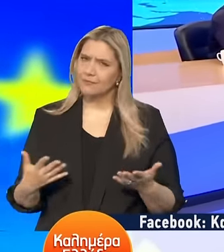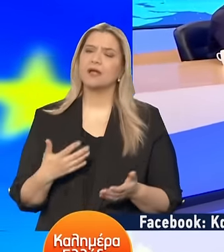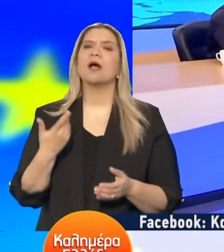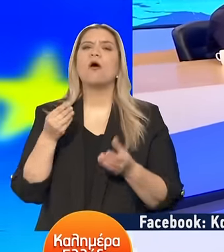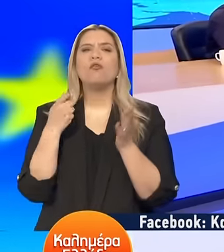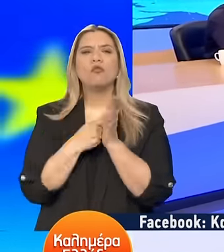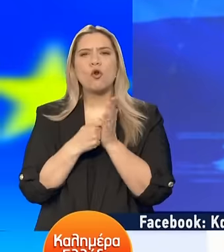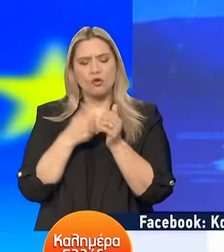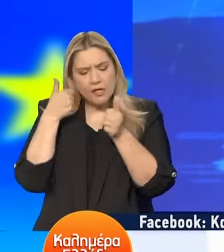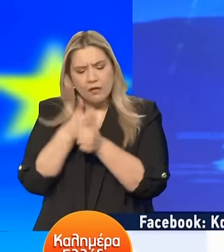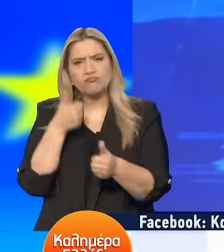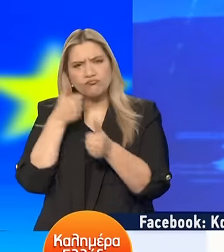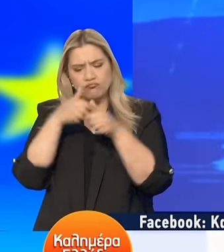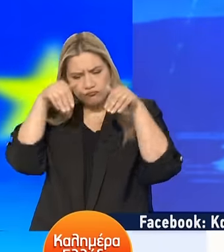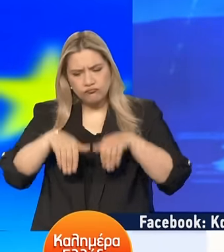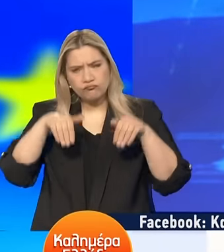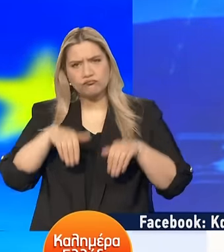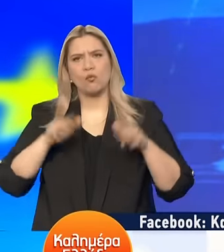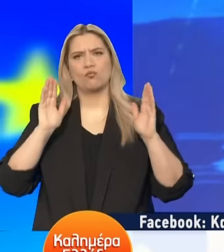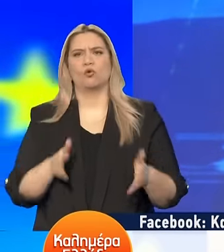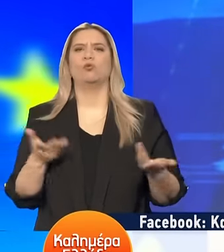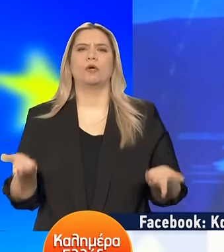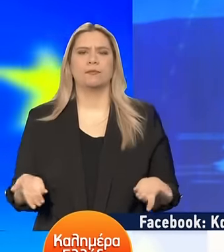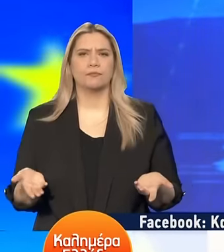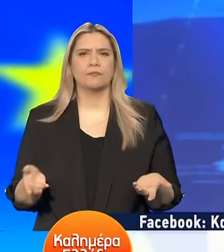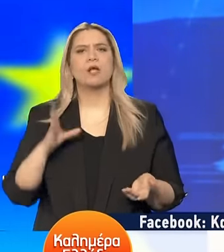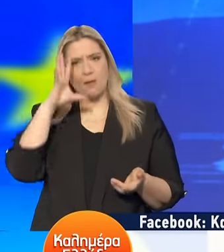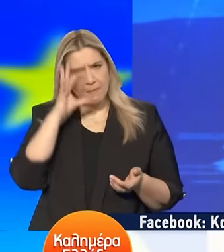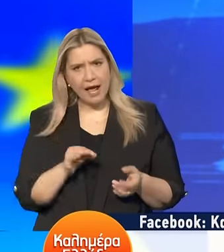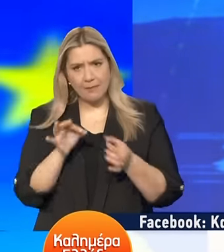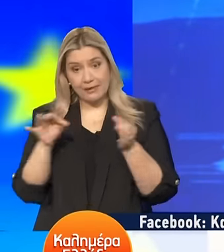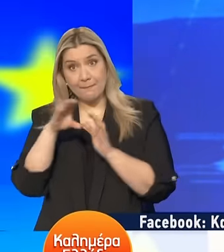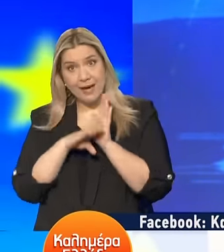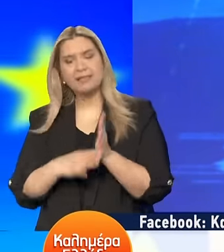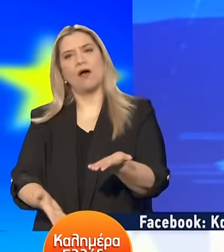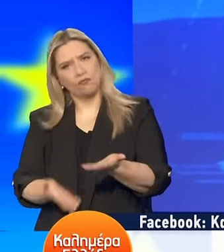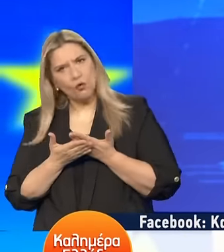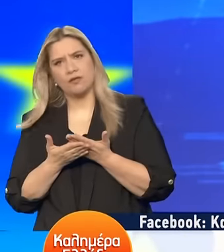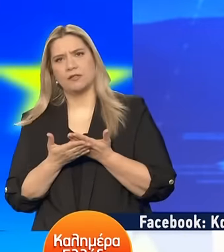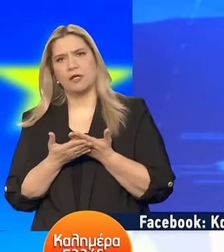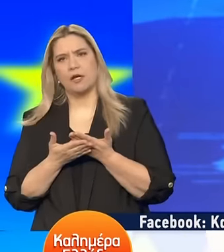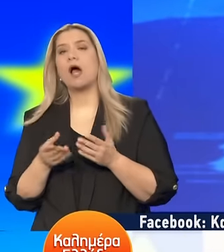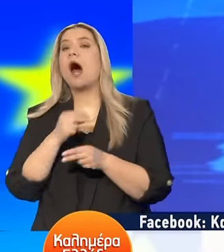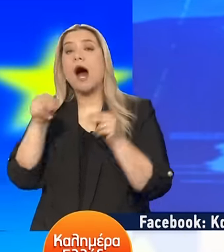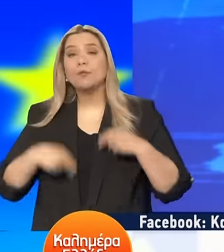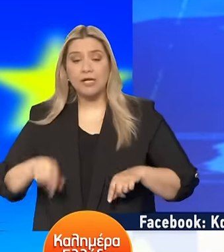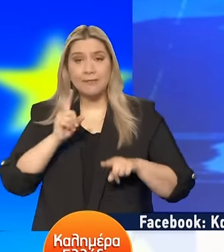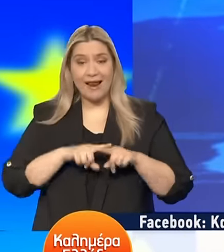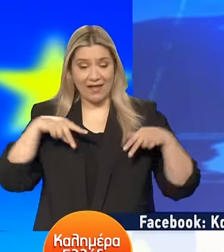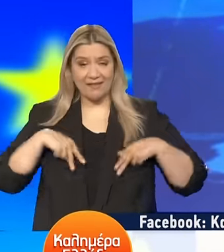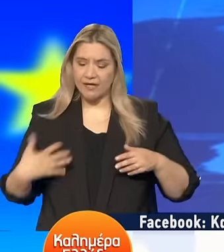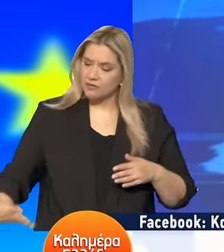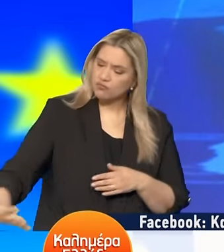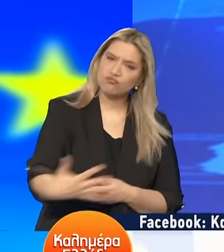συμμόρφωση Και πράγματι τα μέτρα αυτά μας έχουν δώσει Τη δυνατότητα να μπορούμε να έχουμε περισσότερα έσοδα Για να μειώσουμε φόρους Μιλάτε